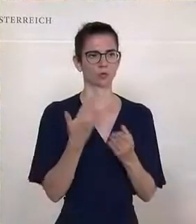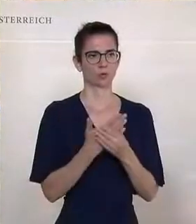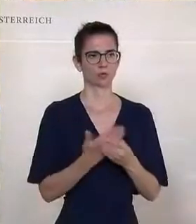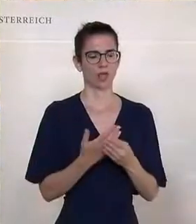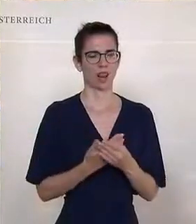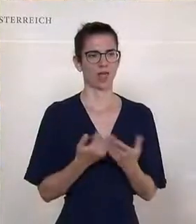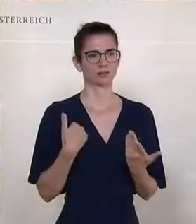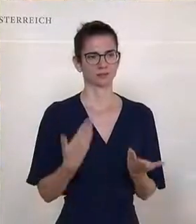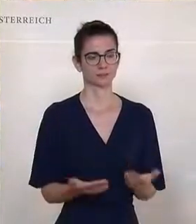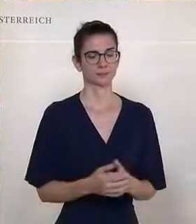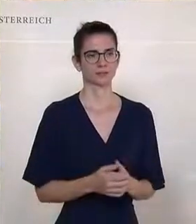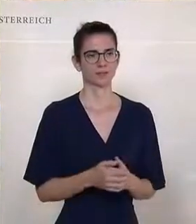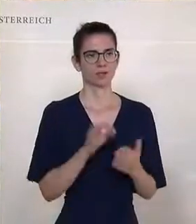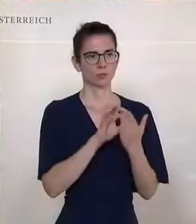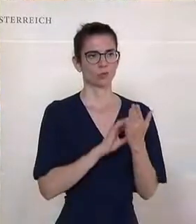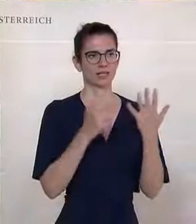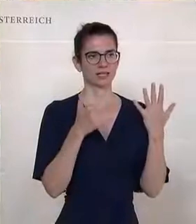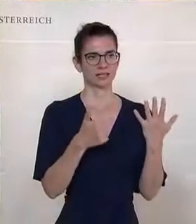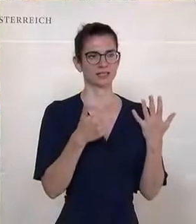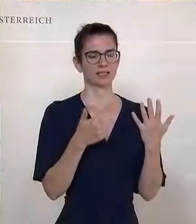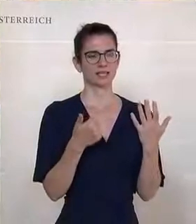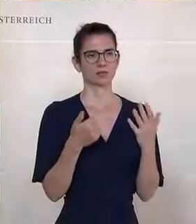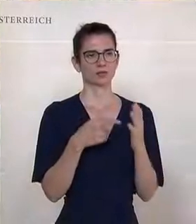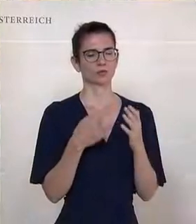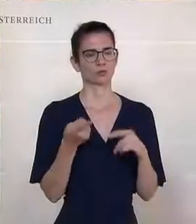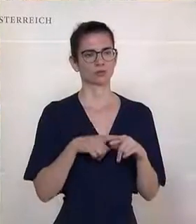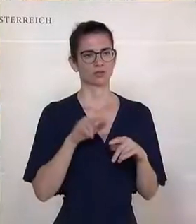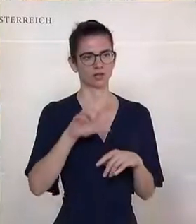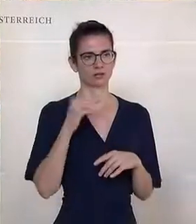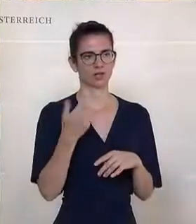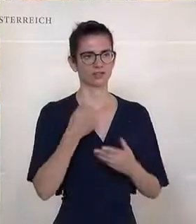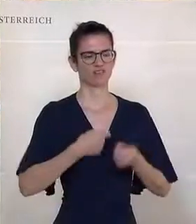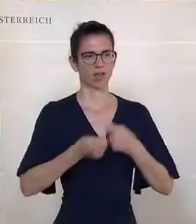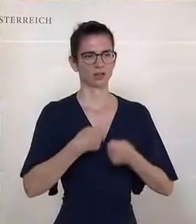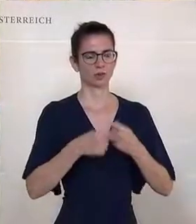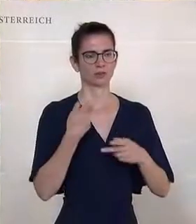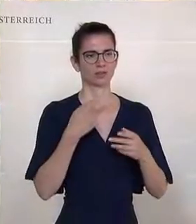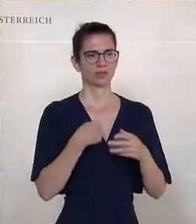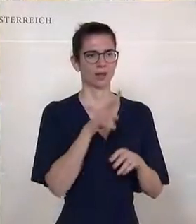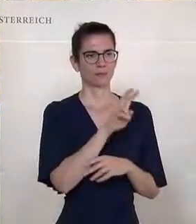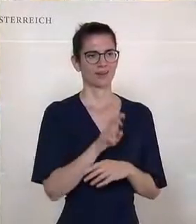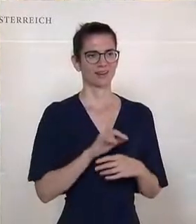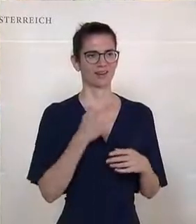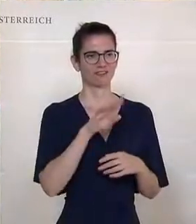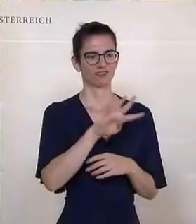Also er ist der zuständige Minister, es nimmt auch